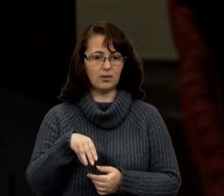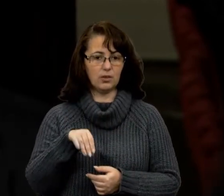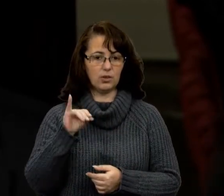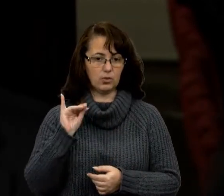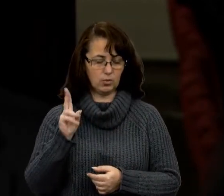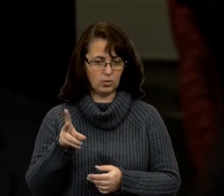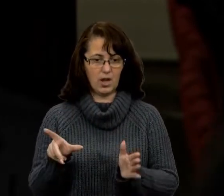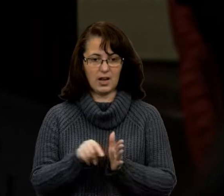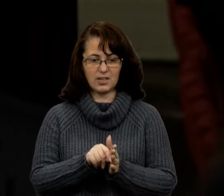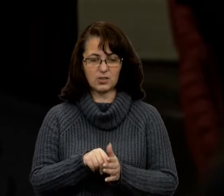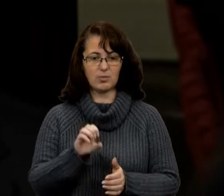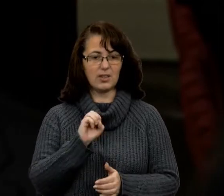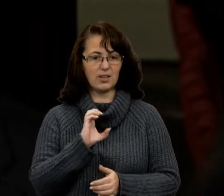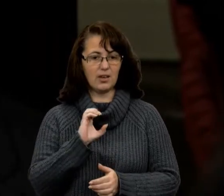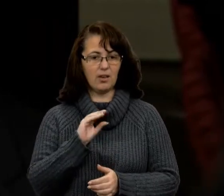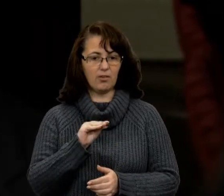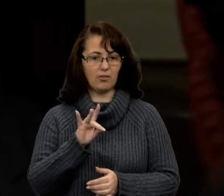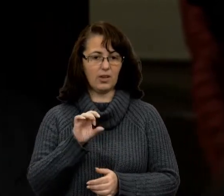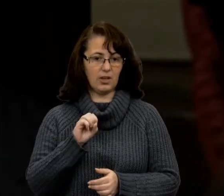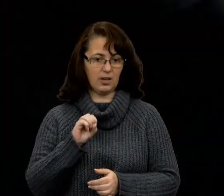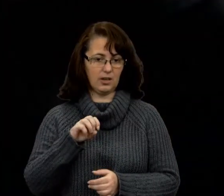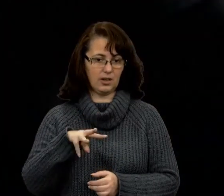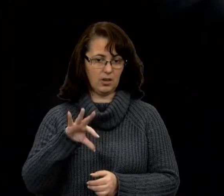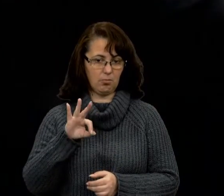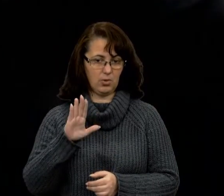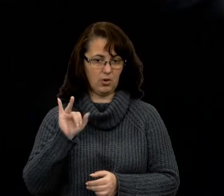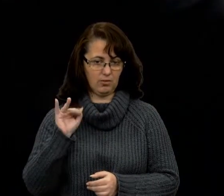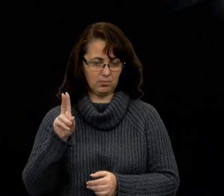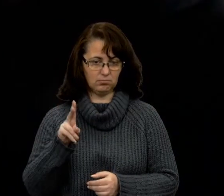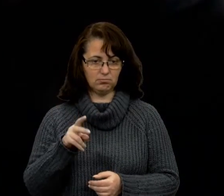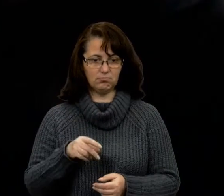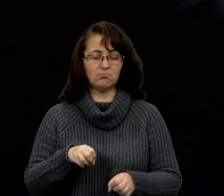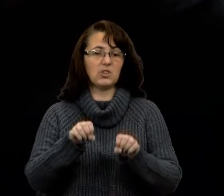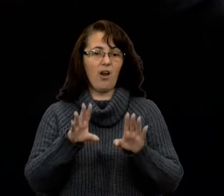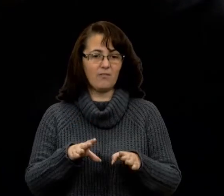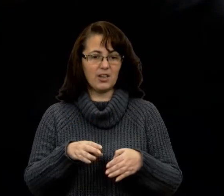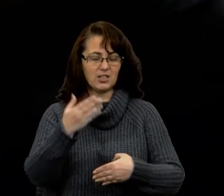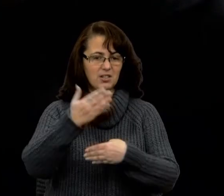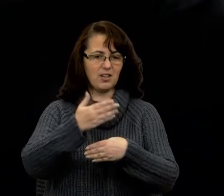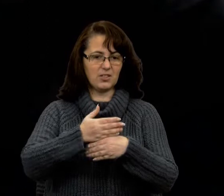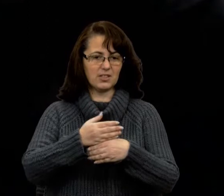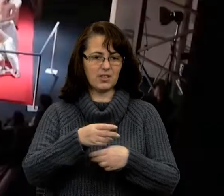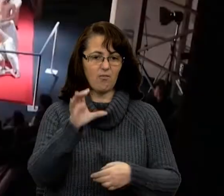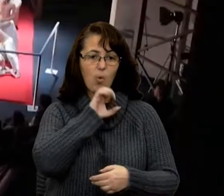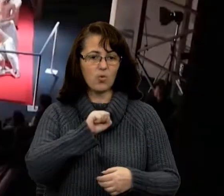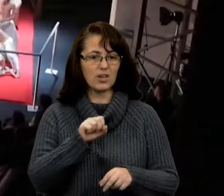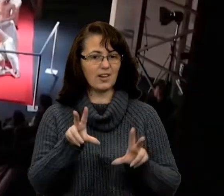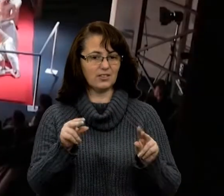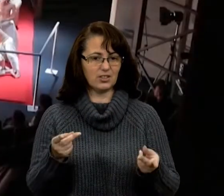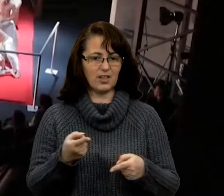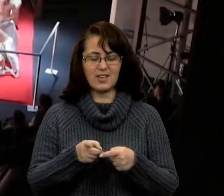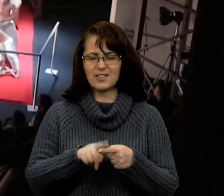вирішили поставити украдене щастя Франка. І це лише одна з понад 200 вистав, які поставив Роман Віктюк.